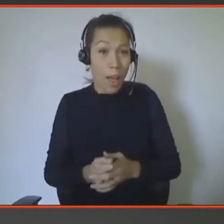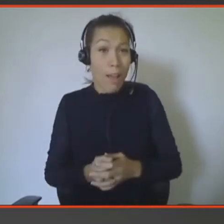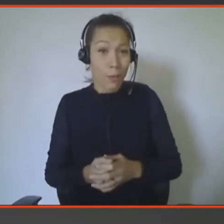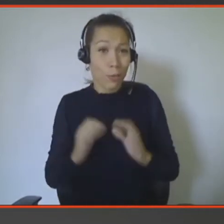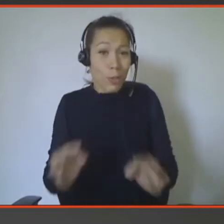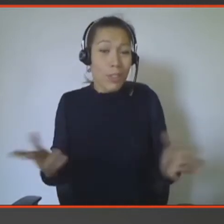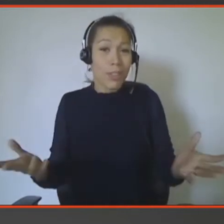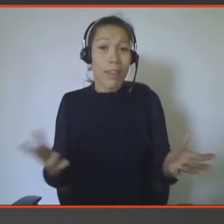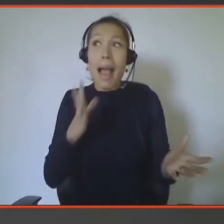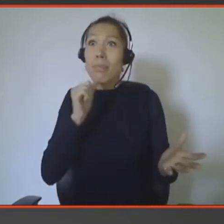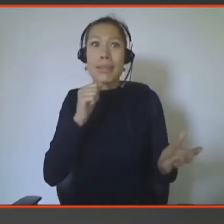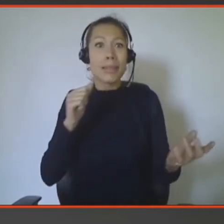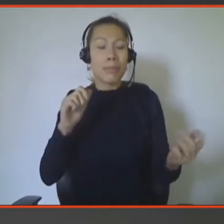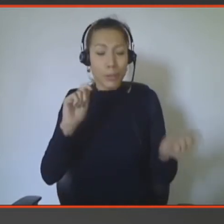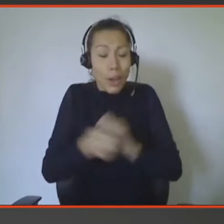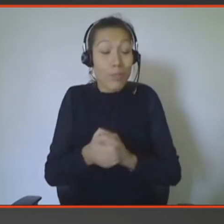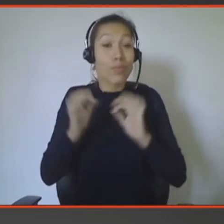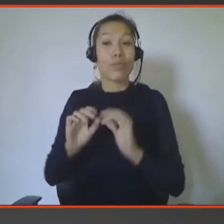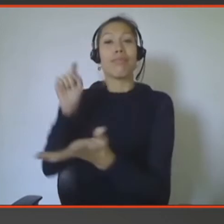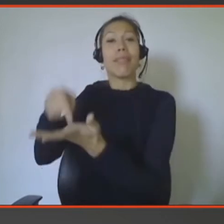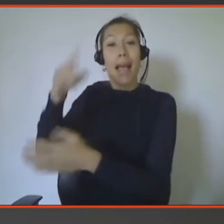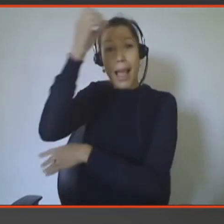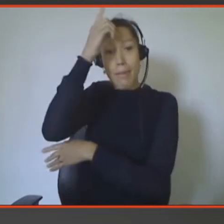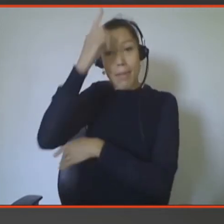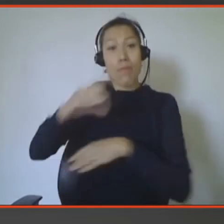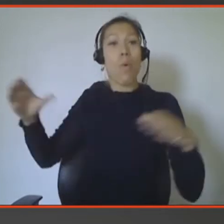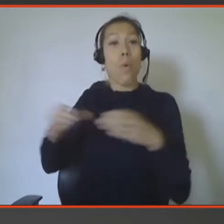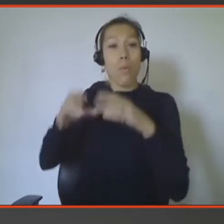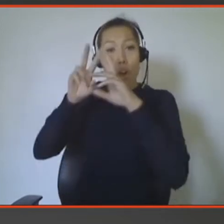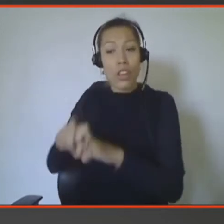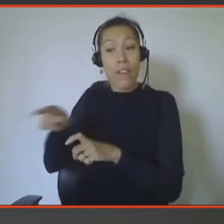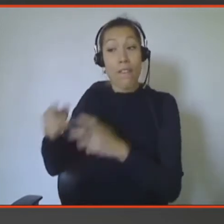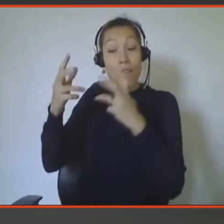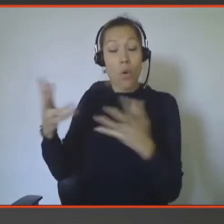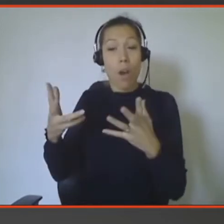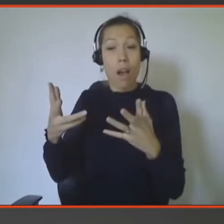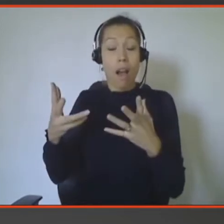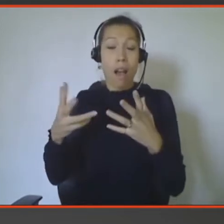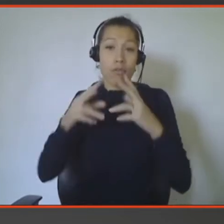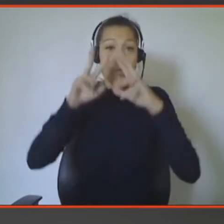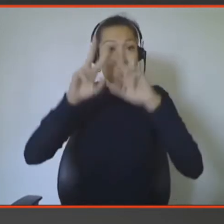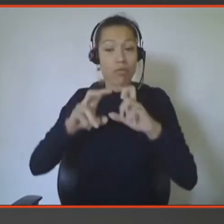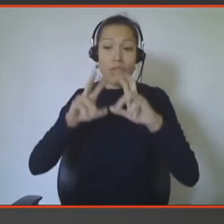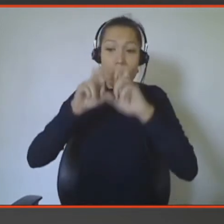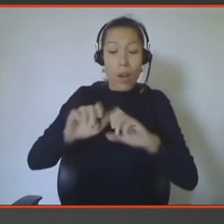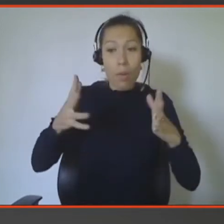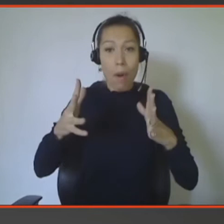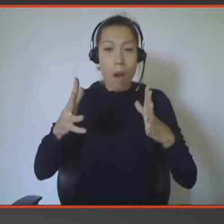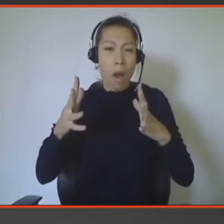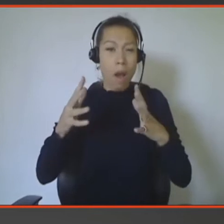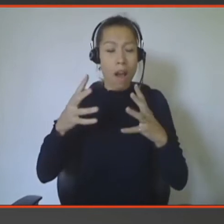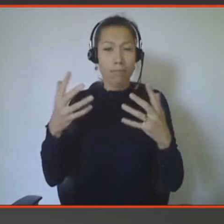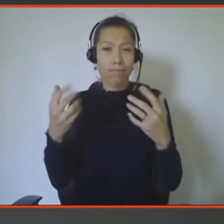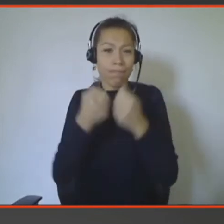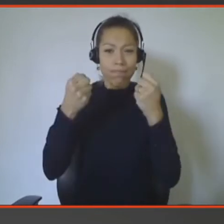il y un groupe de recherche en Allemagne qui a décidé de créer ce qu'ils appellent l'esthétique de la friction. Donc, l'esthétique de la friction, c'est en fait, vous donner